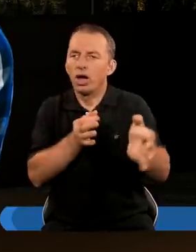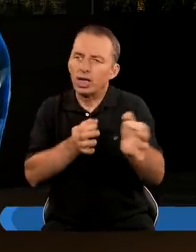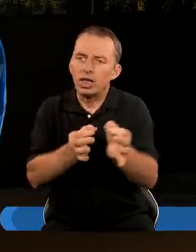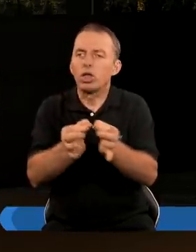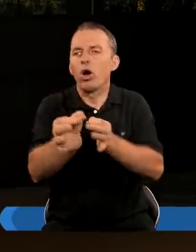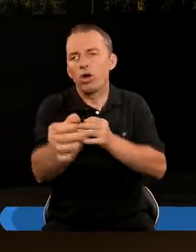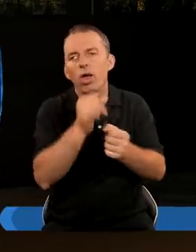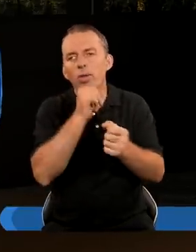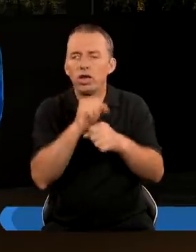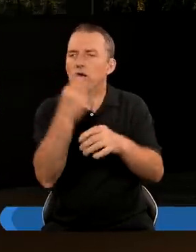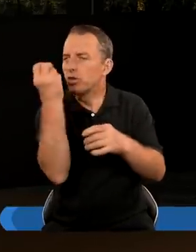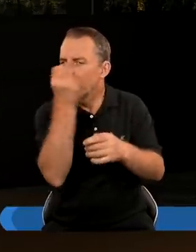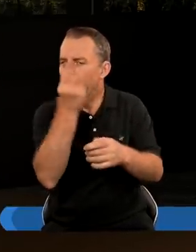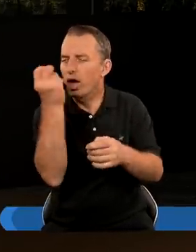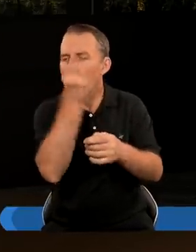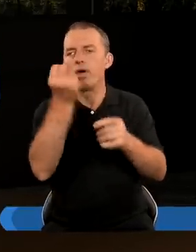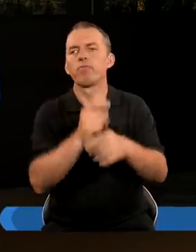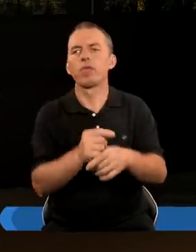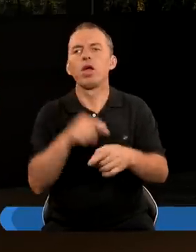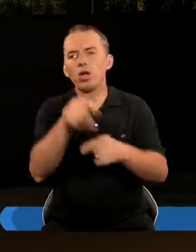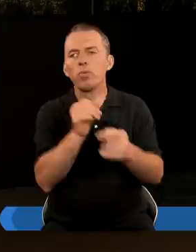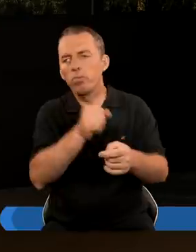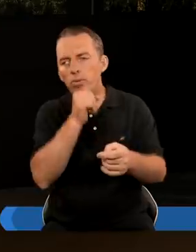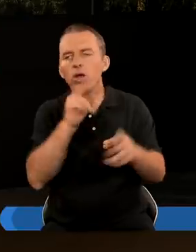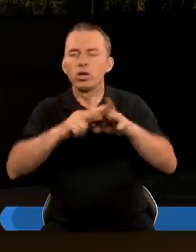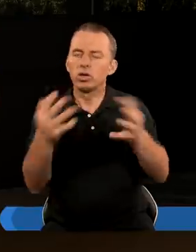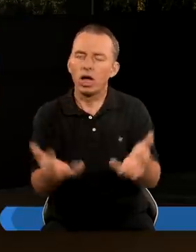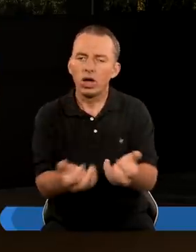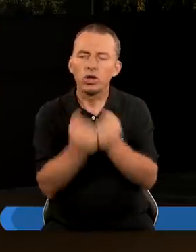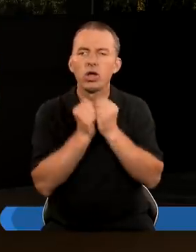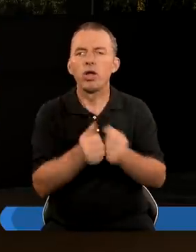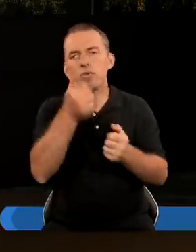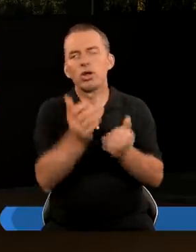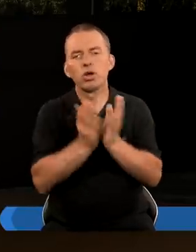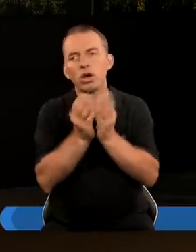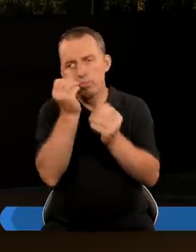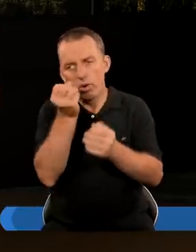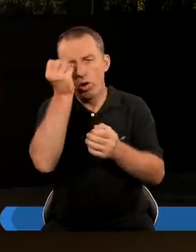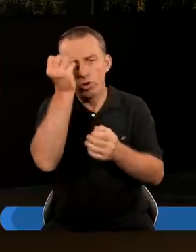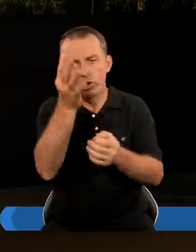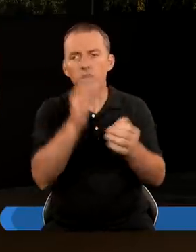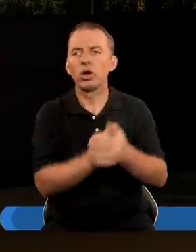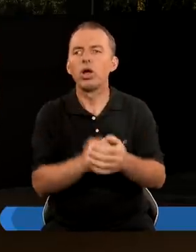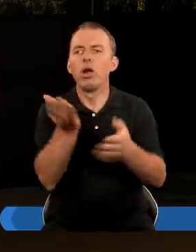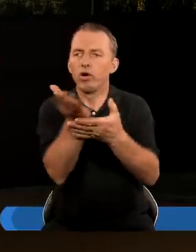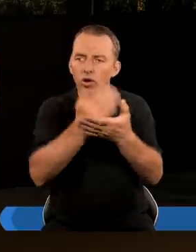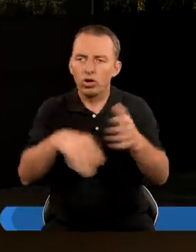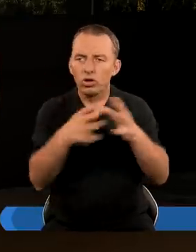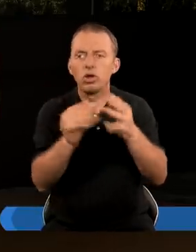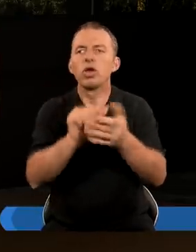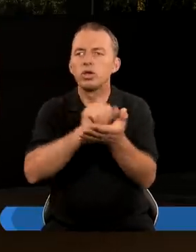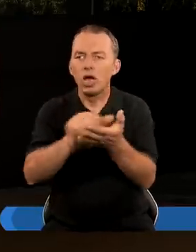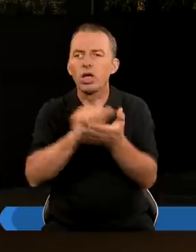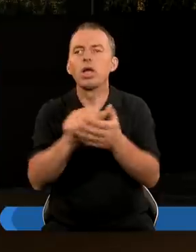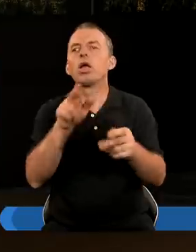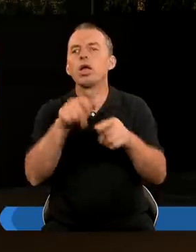właśnie historię Babilonu Bo ona jest dość ciekawa Pierwsze wzmianki o Babilonie znajdujemy w I Księdze Mojżesza W rozdziale